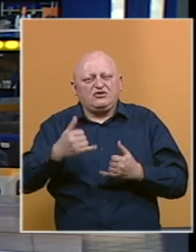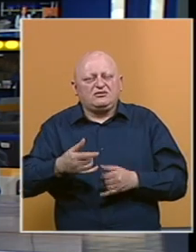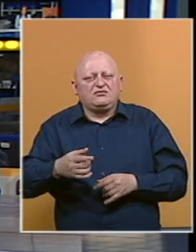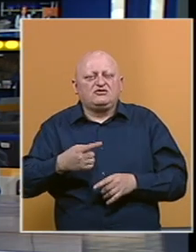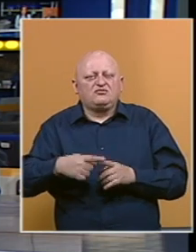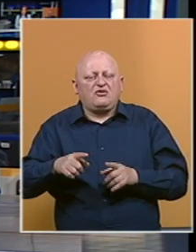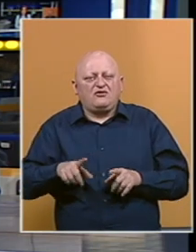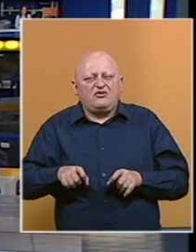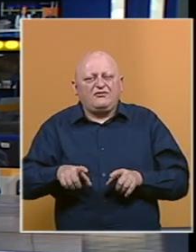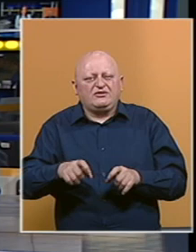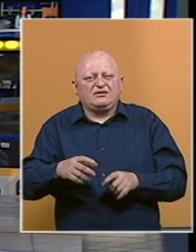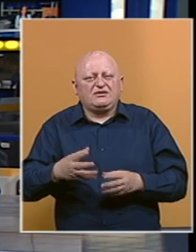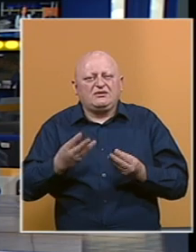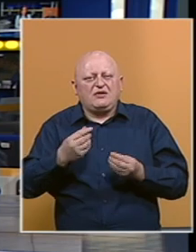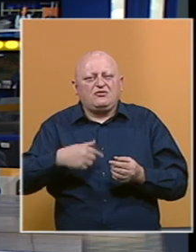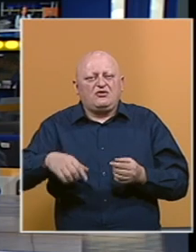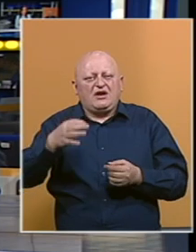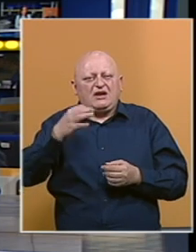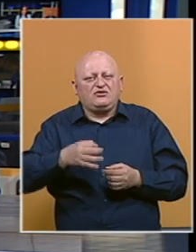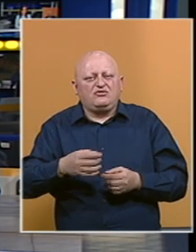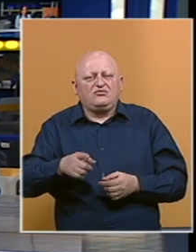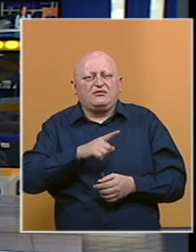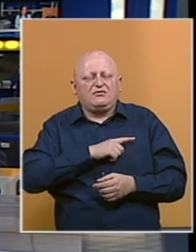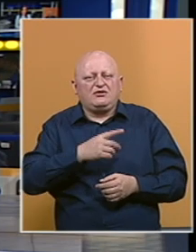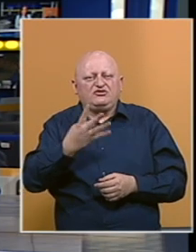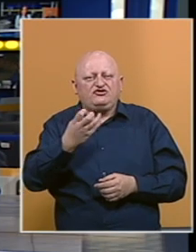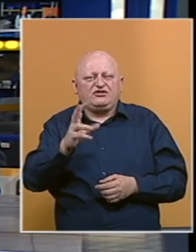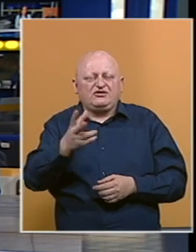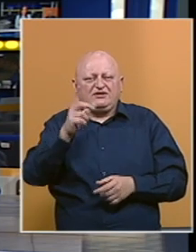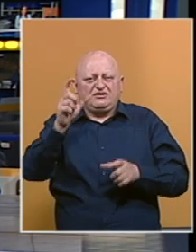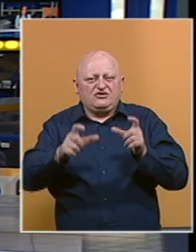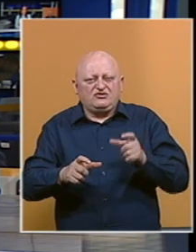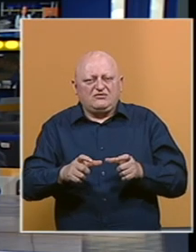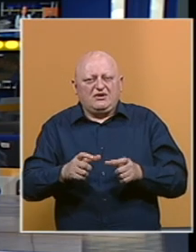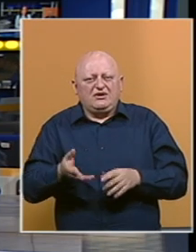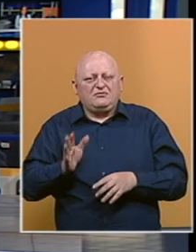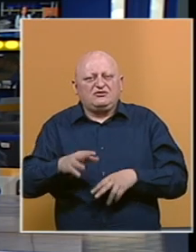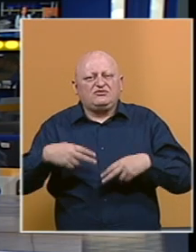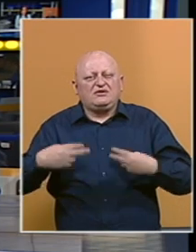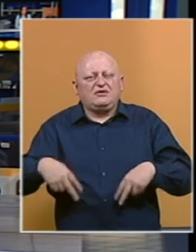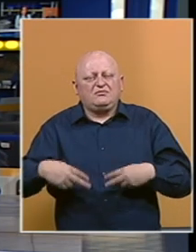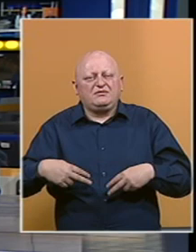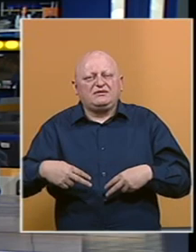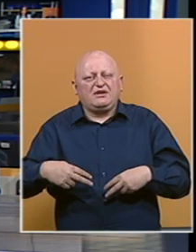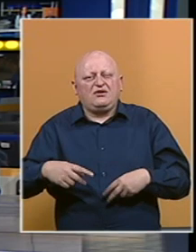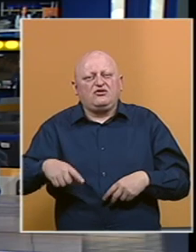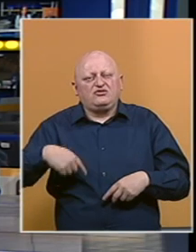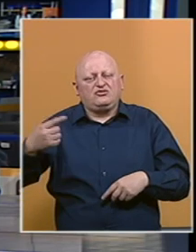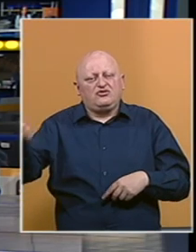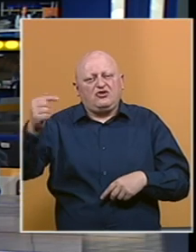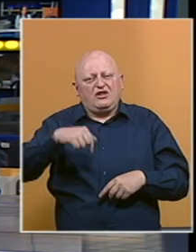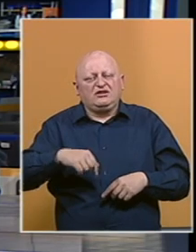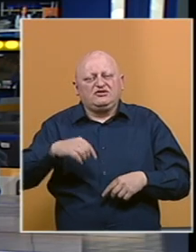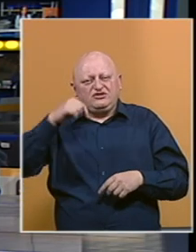sada je od posljedice koronavirusa u najmnogoljudnijem kantonu preminulo 413 osoba. Prisutan je i strah od